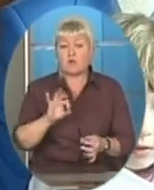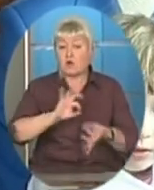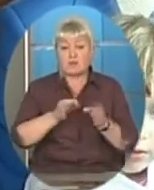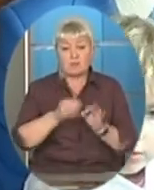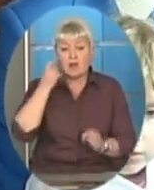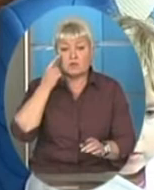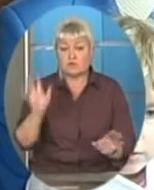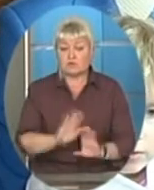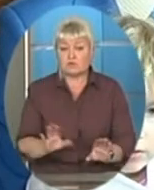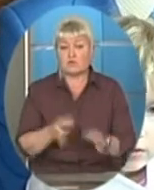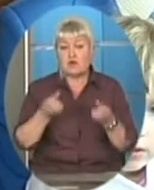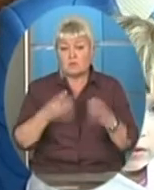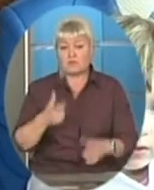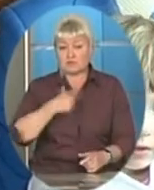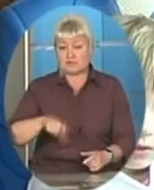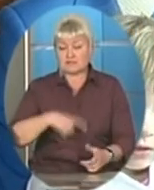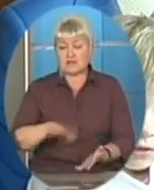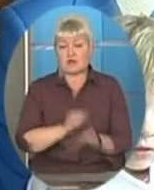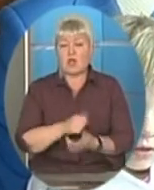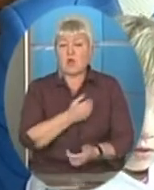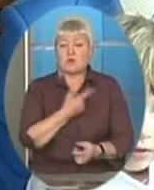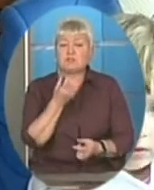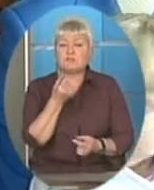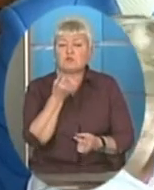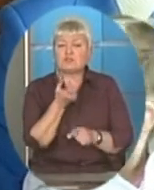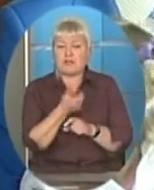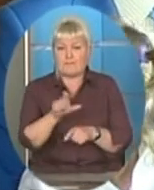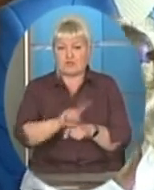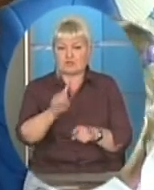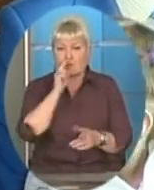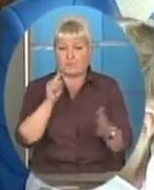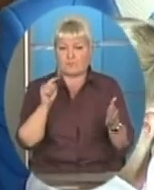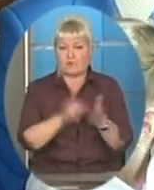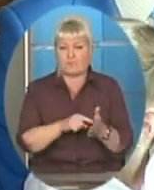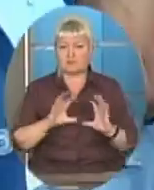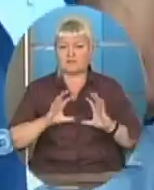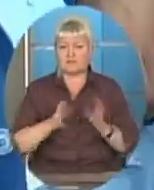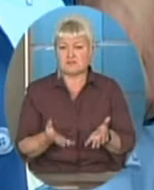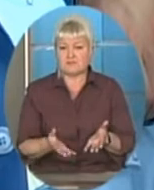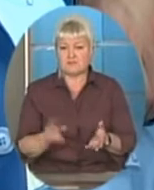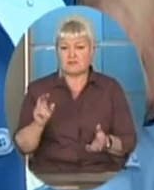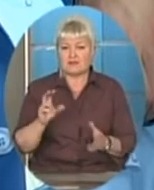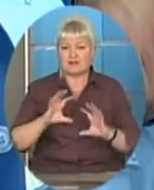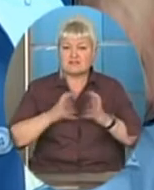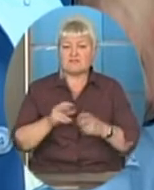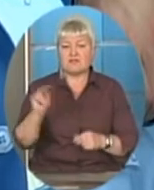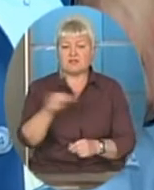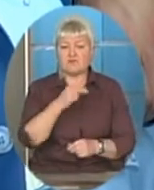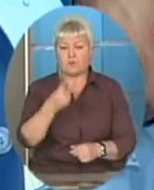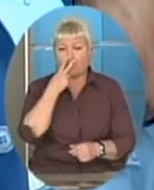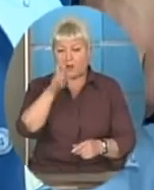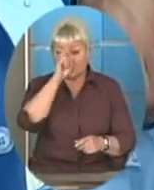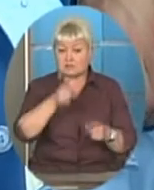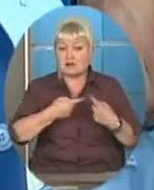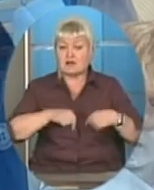просто для себе займався. хочу ще трошки більше, щоб потрапити на світ, щоді Європу, побачити країни. Було